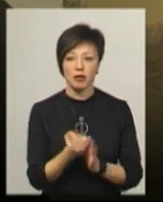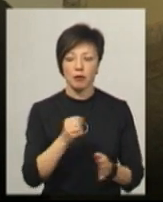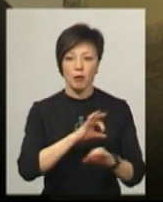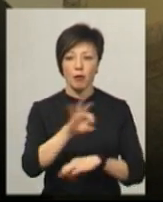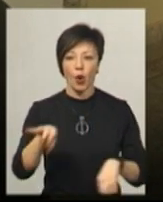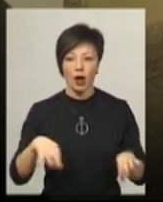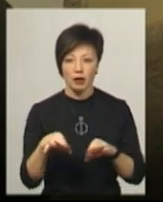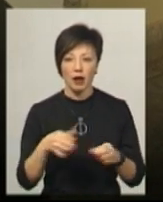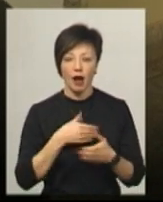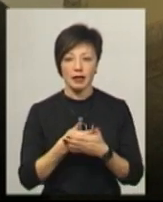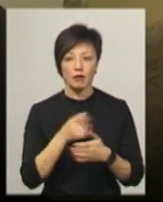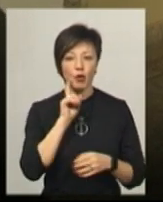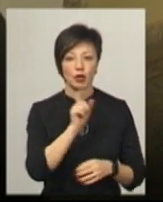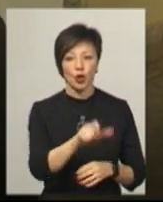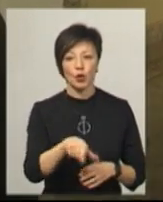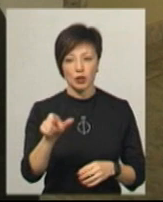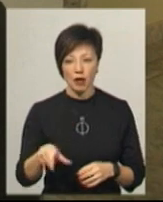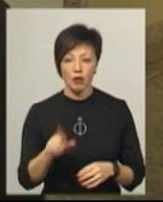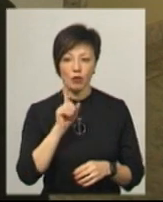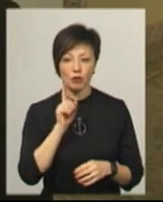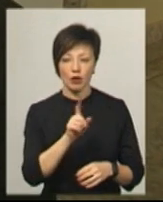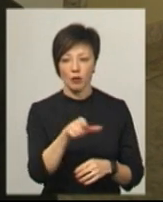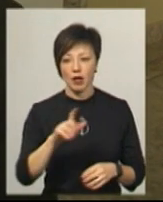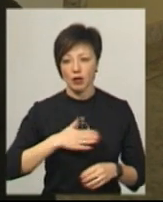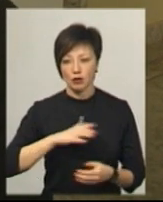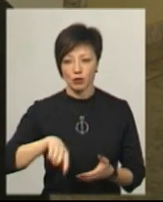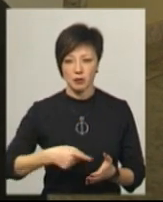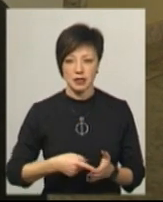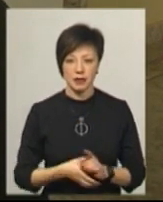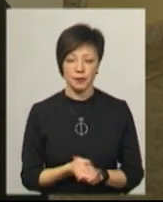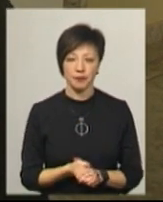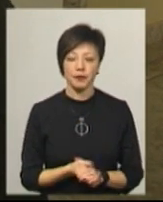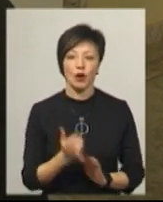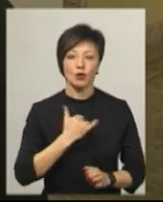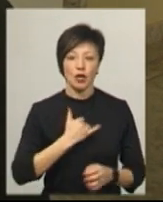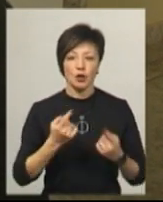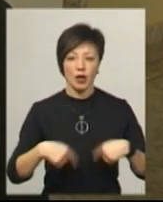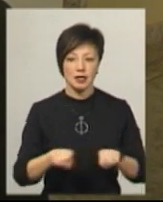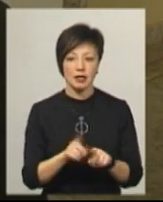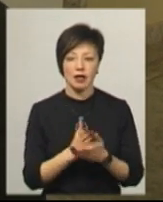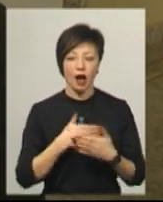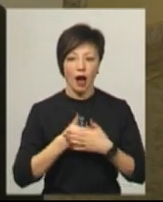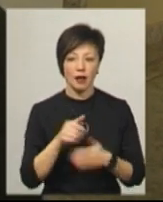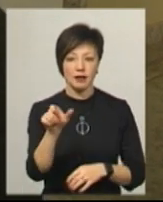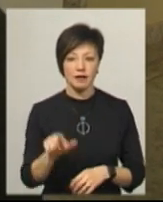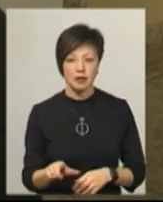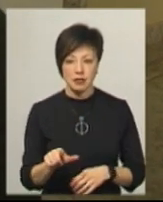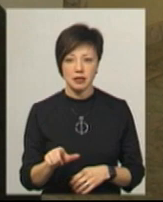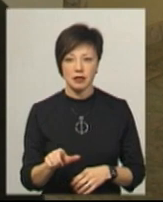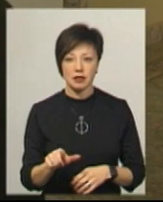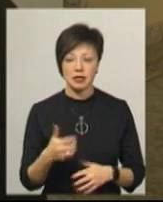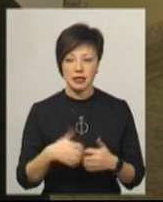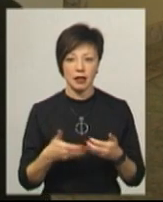проєкти активних молодих людей, молодих громадян нашого міста. В нашій організації є активіст, який зовсім